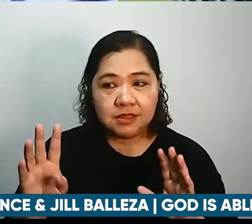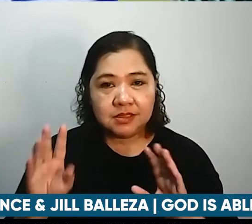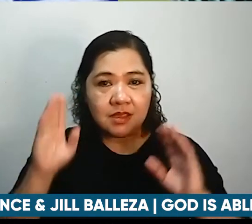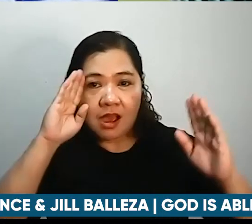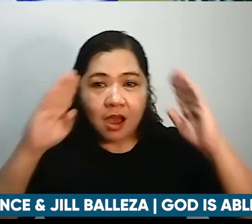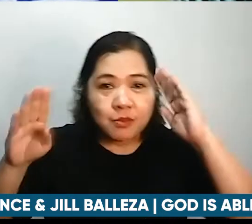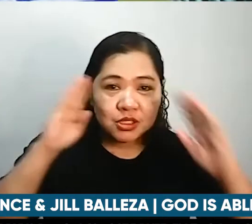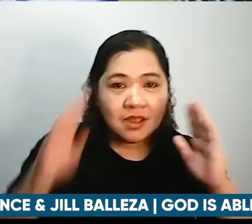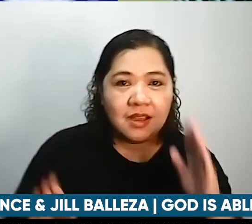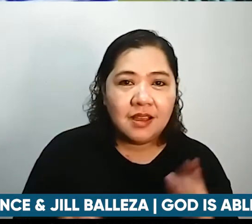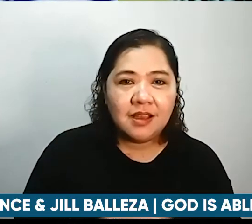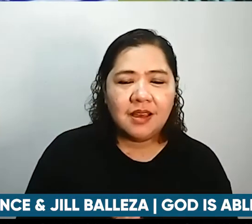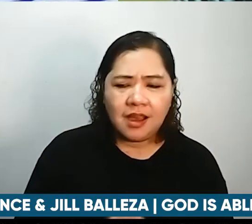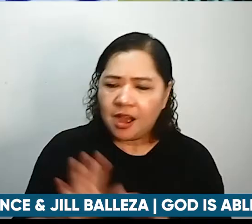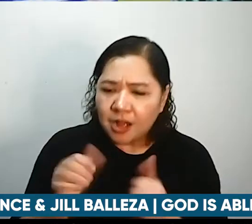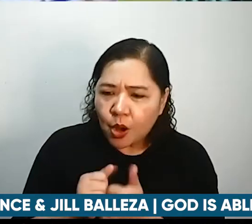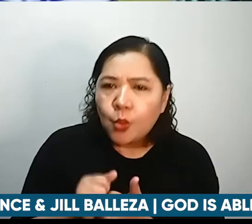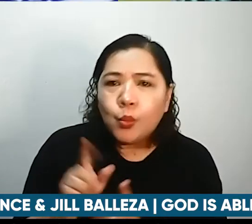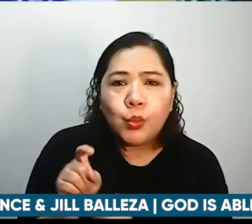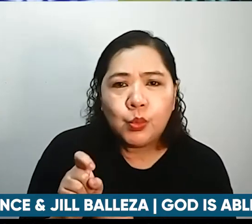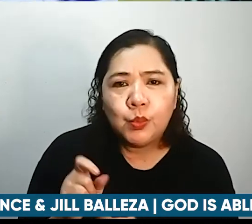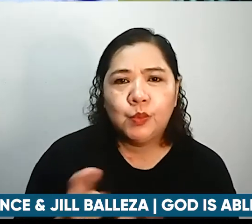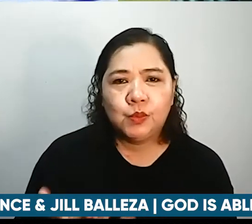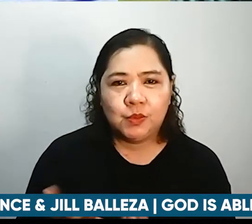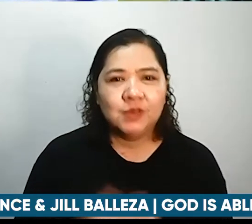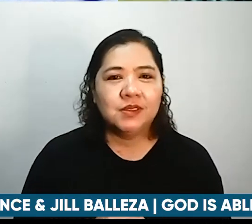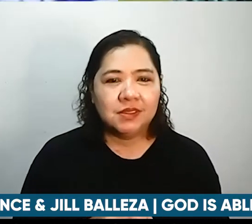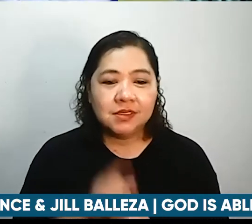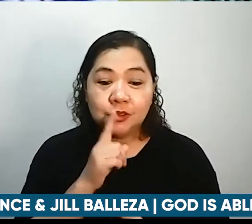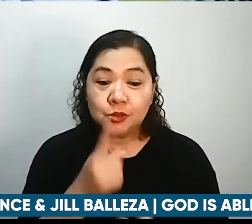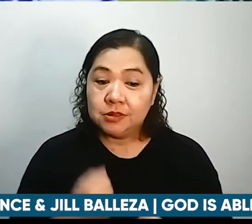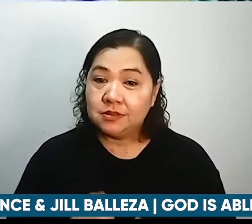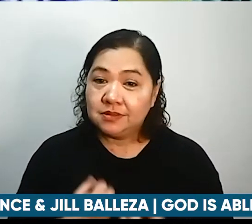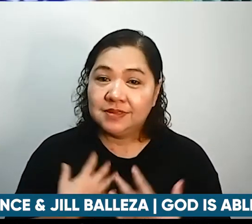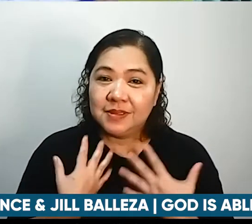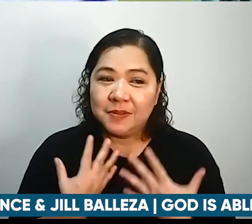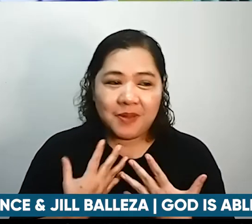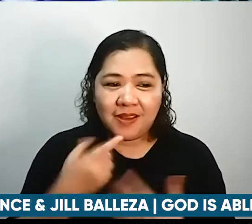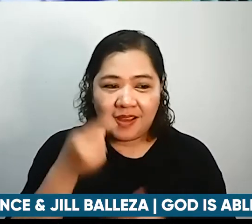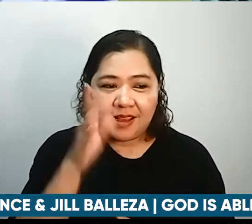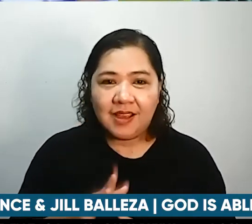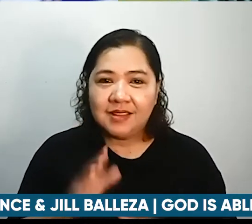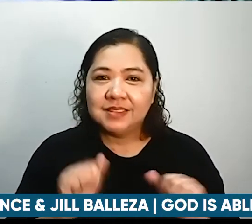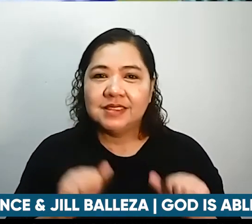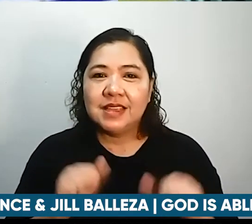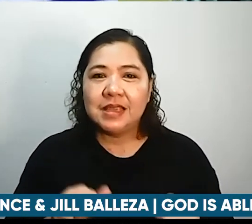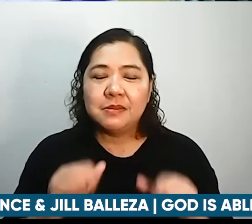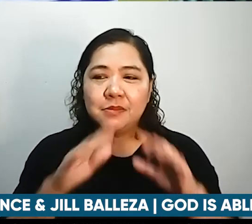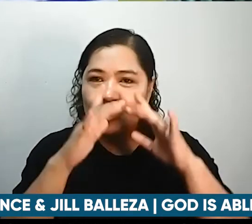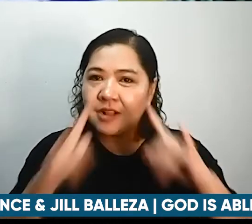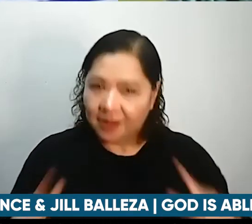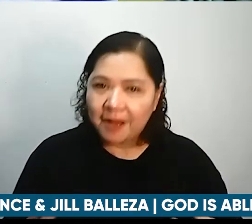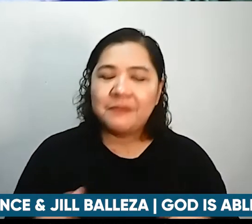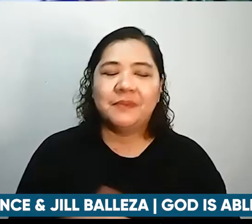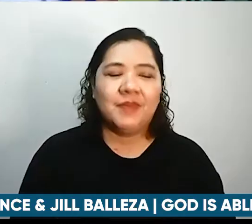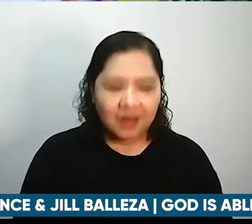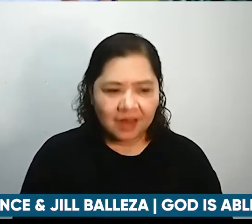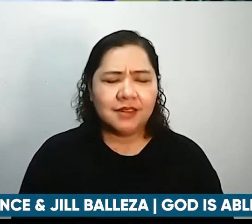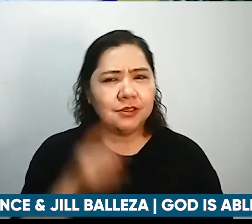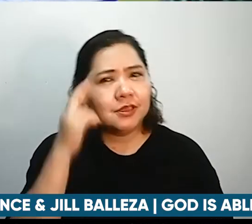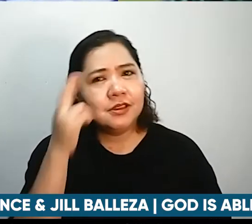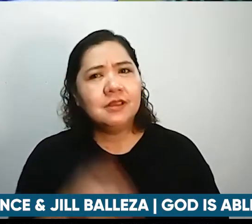gusto namin again this was inspired by God is April camp and then na-realize namin oo nga